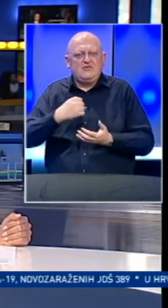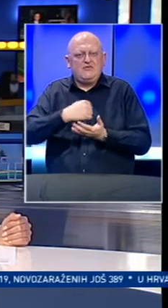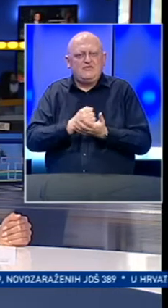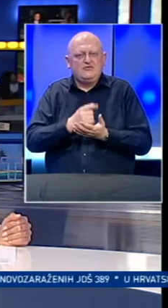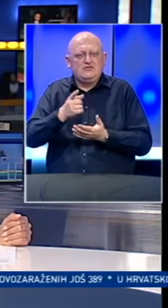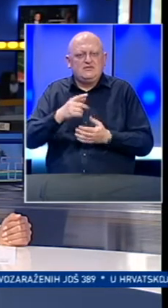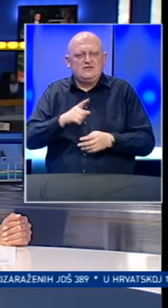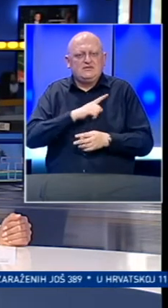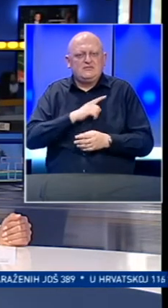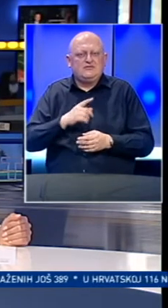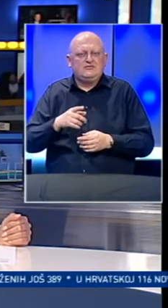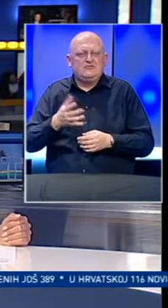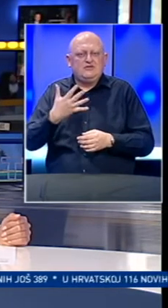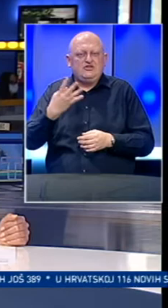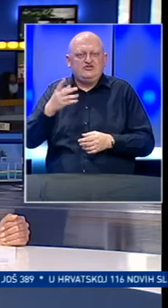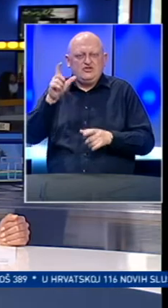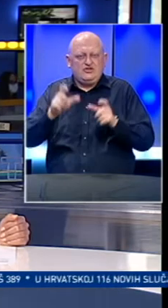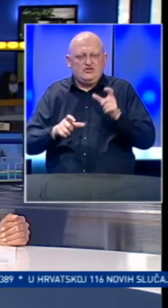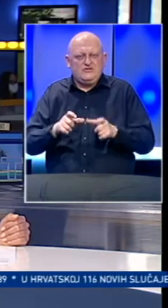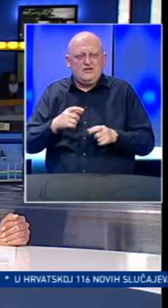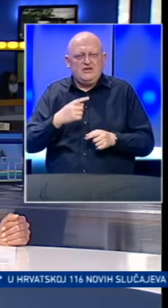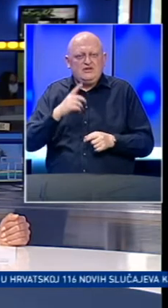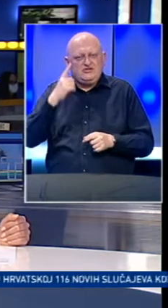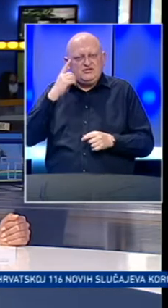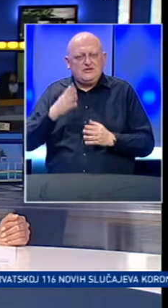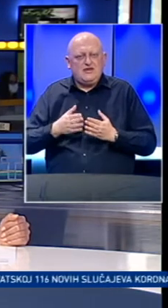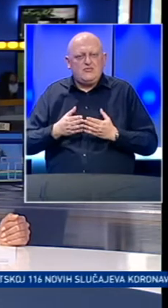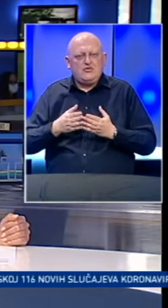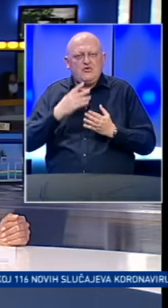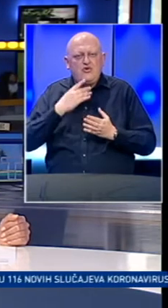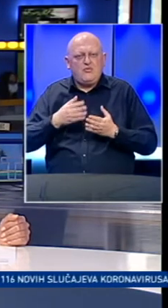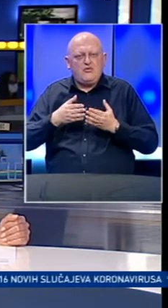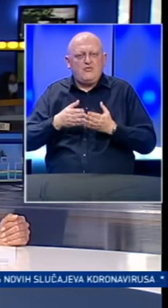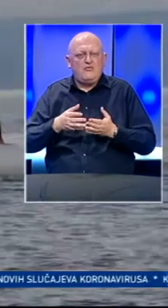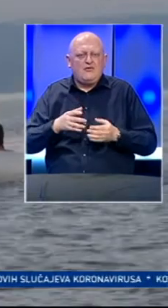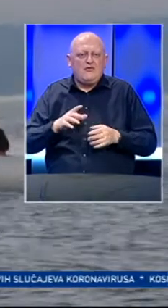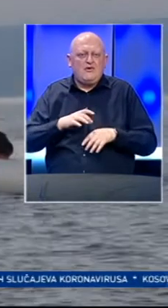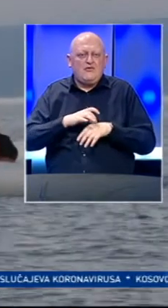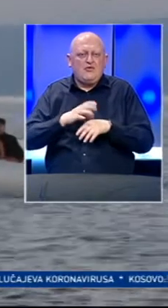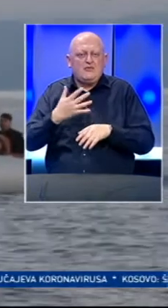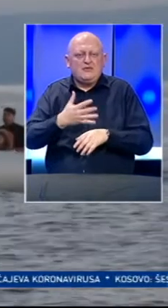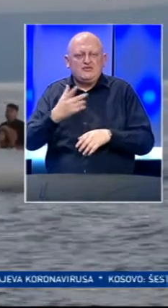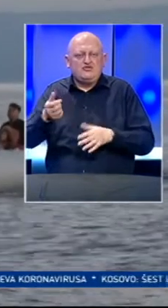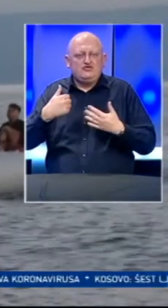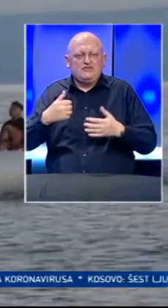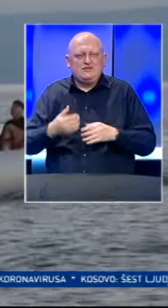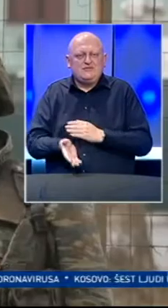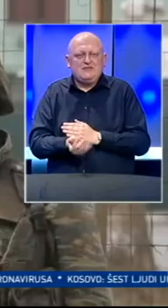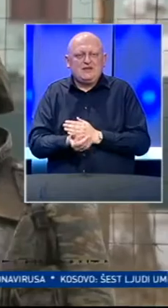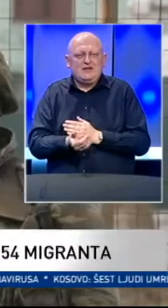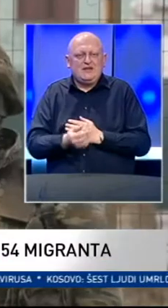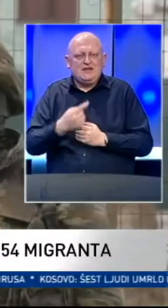potvrđeno da su smrtno stradale 54 osobe. Čini se da je brod koji je potonuo prevozio 55 do 60